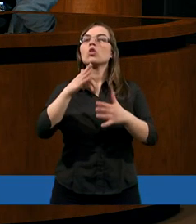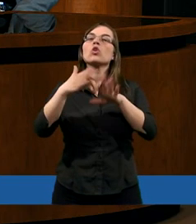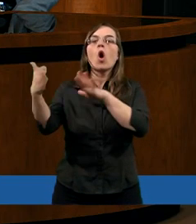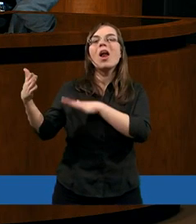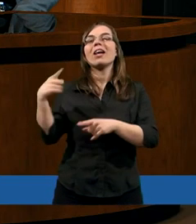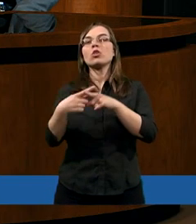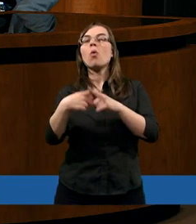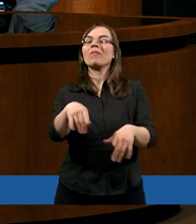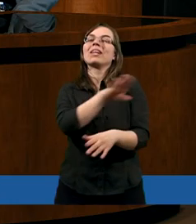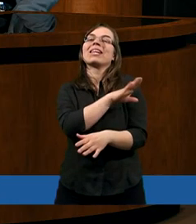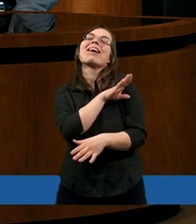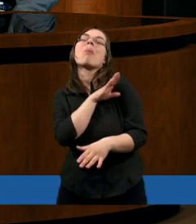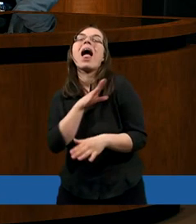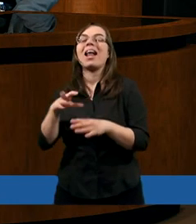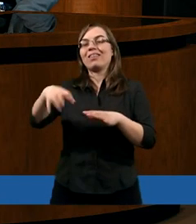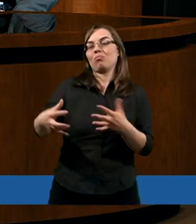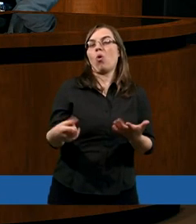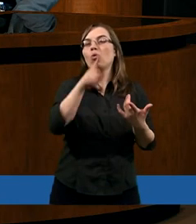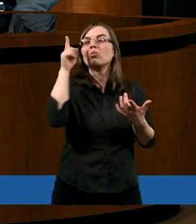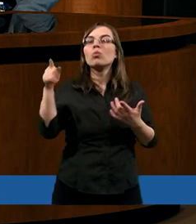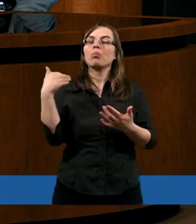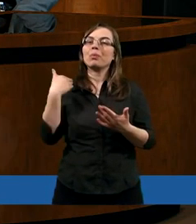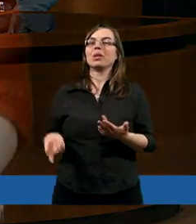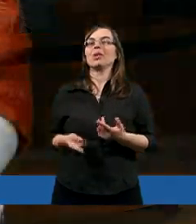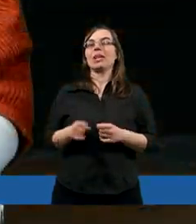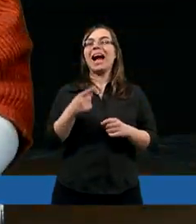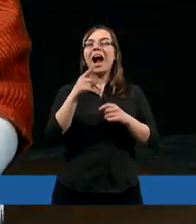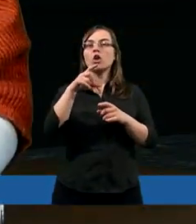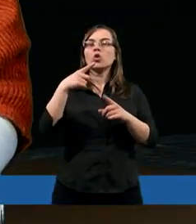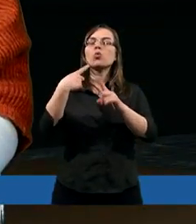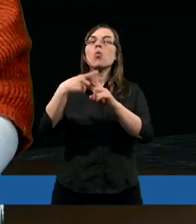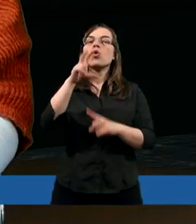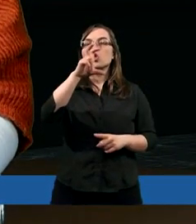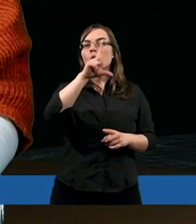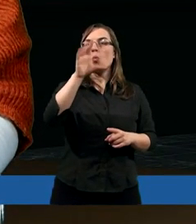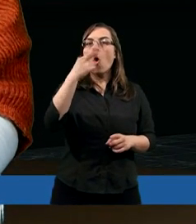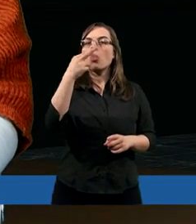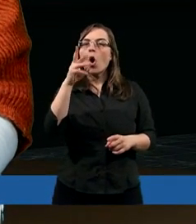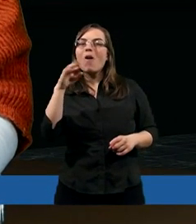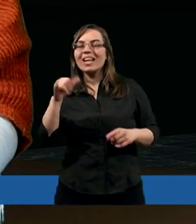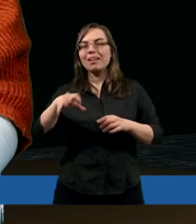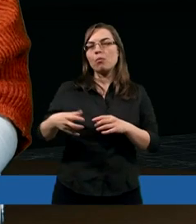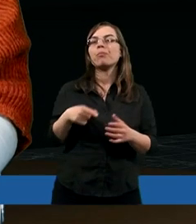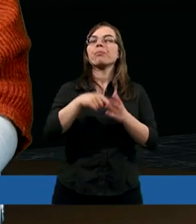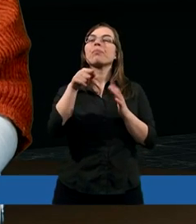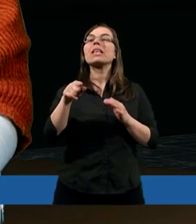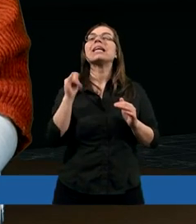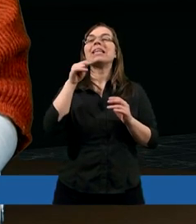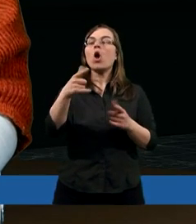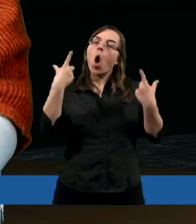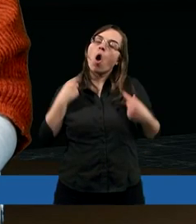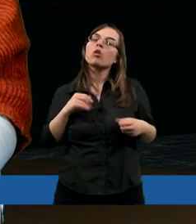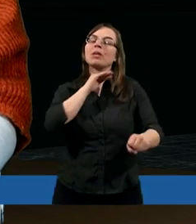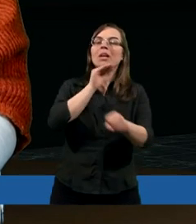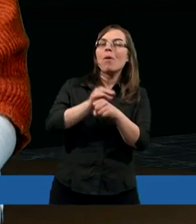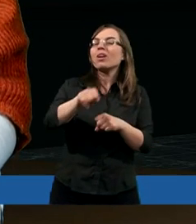Wielkowie zboru ginęli, tak? Trafiali do więzienia, musieli osobiście się z tym pogodzić,